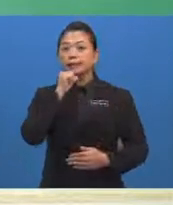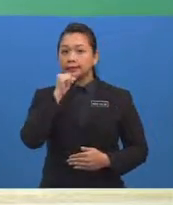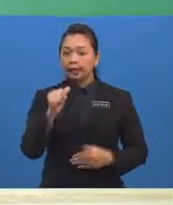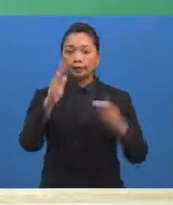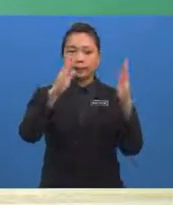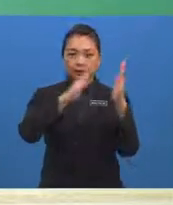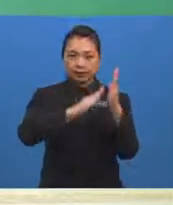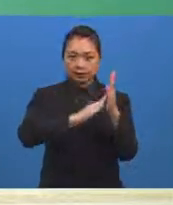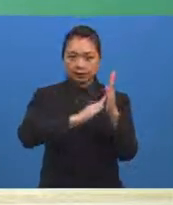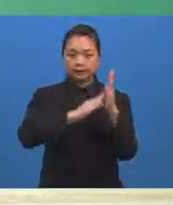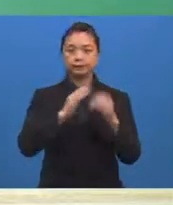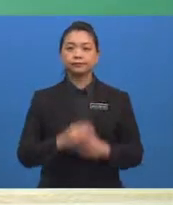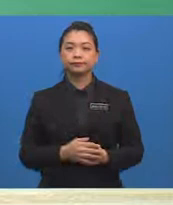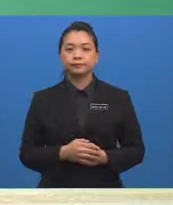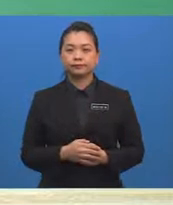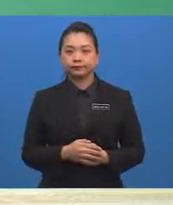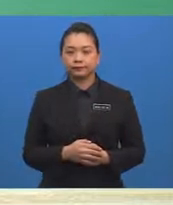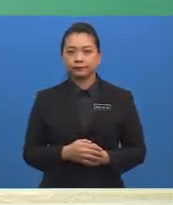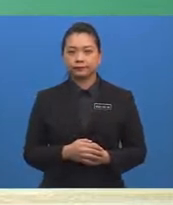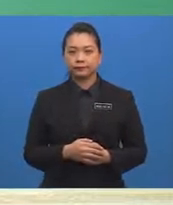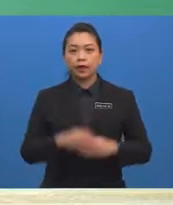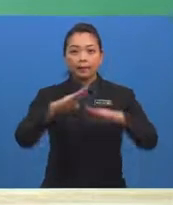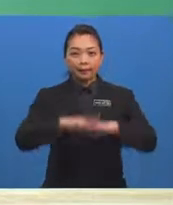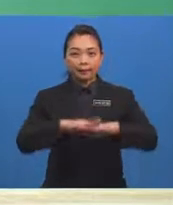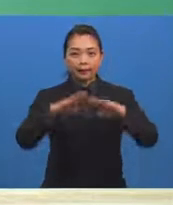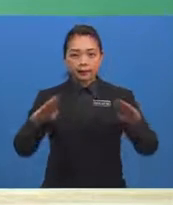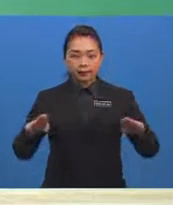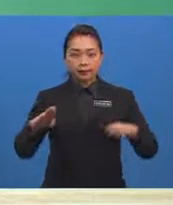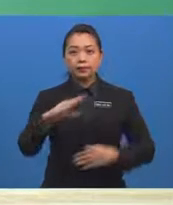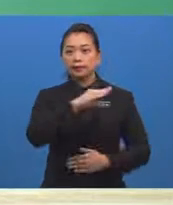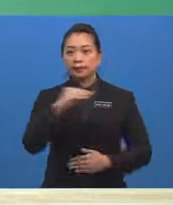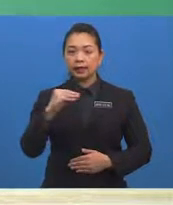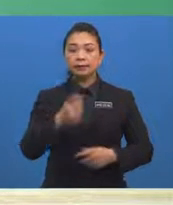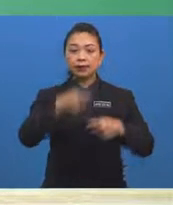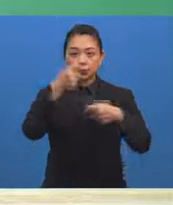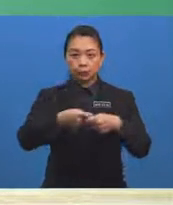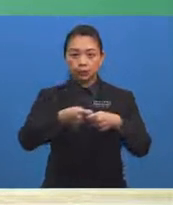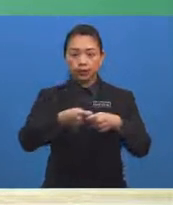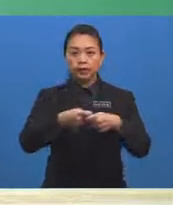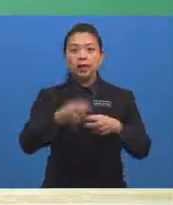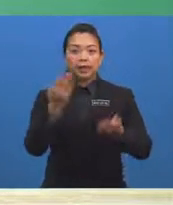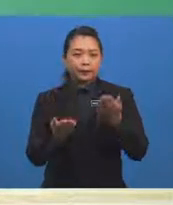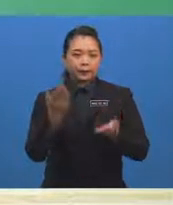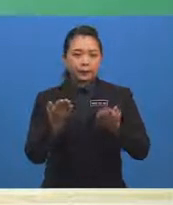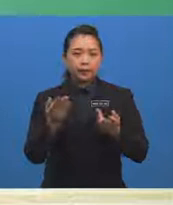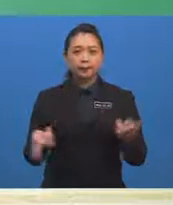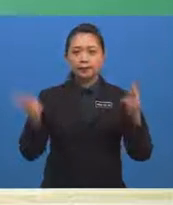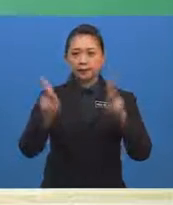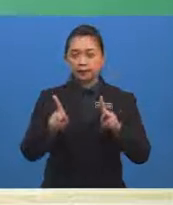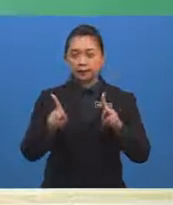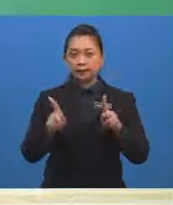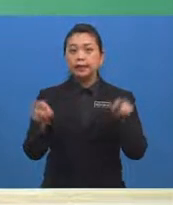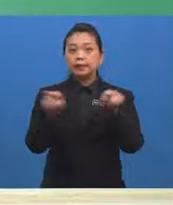bersandar Membezakan dan menentukan kebarang kalian peristiwa